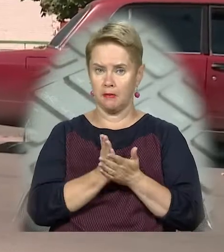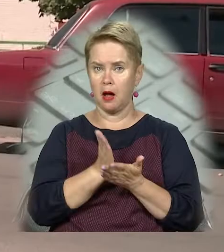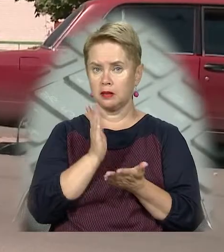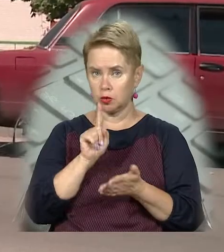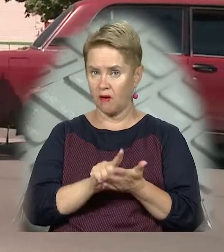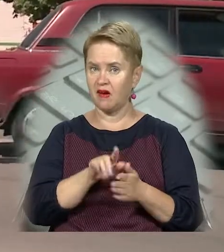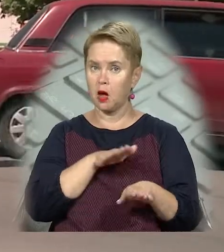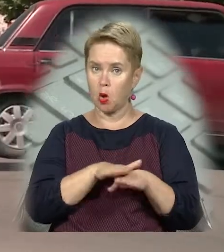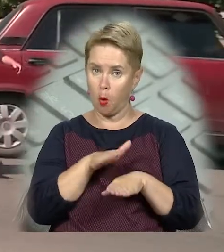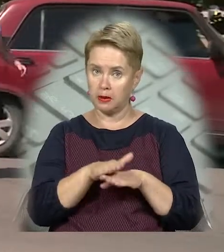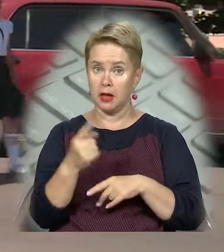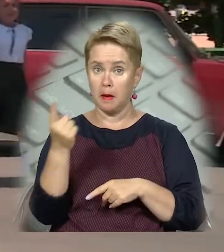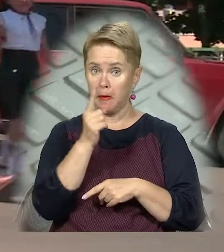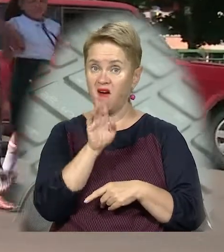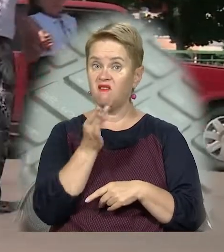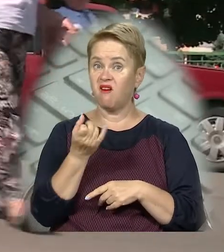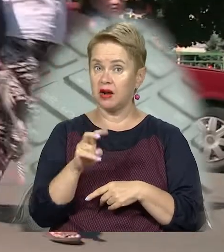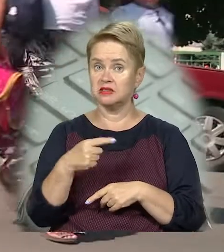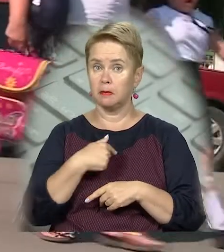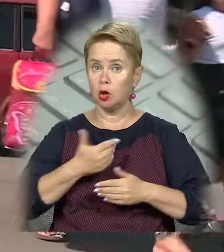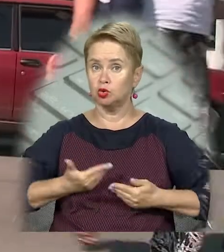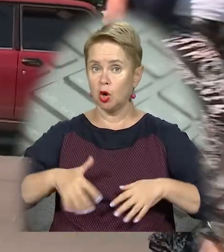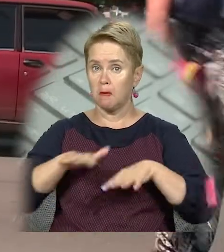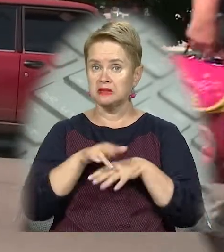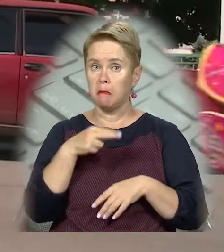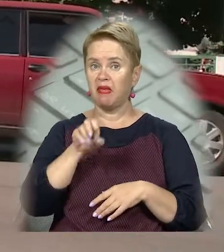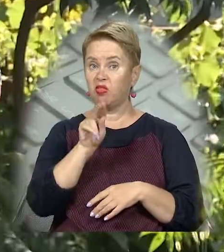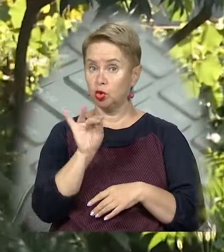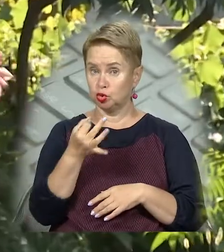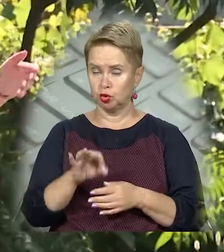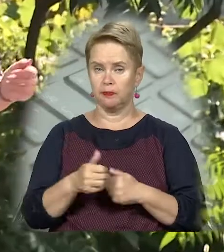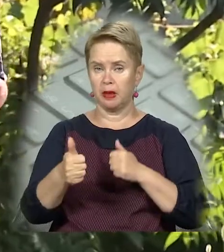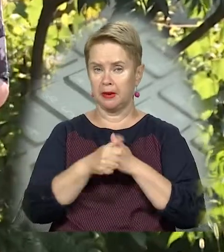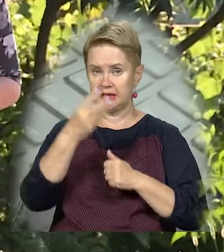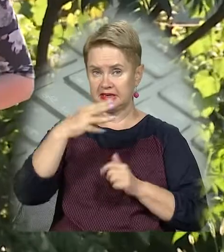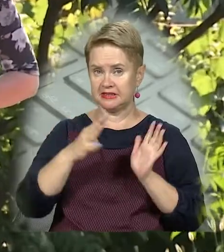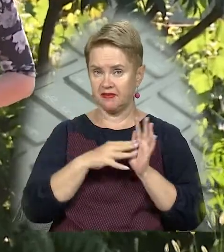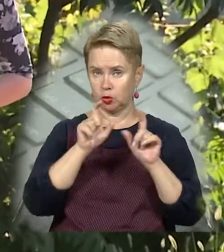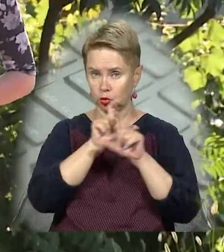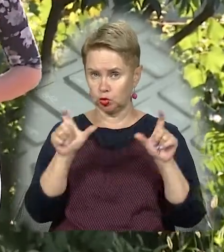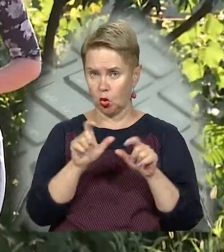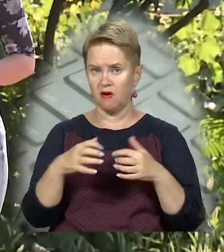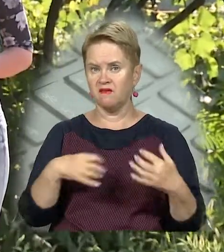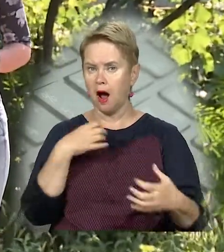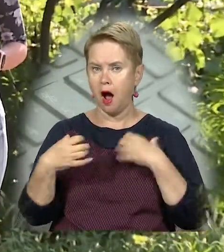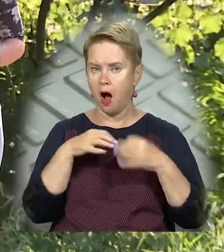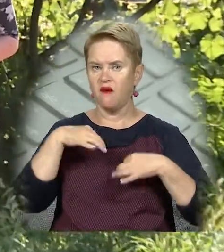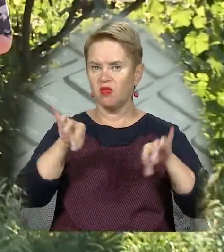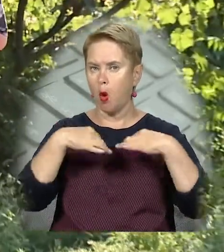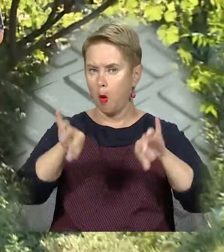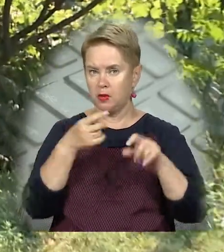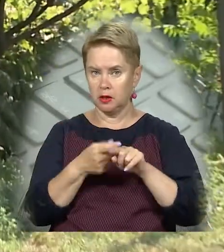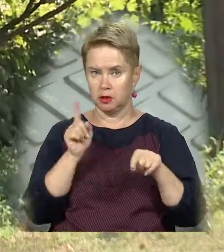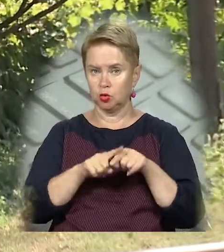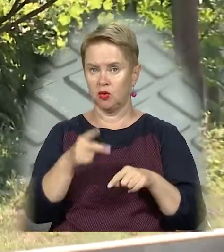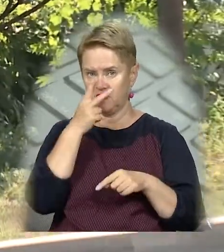мають це робити. І ось перше вересня. Ми на житломасиві Північний. Біля 39-ї школи дуже жвавий рух автомобілів.